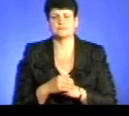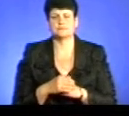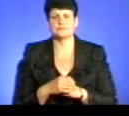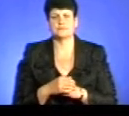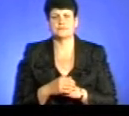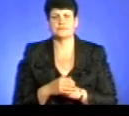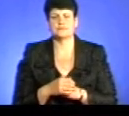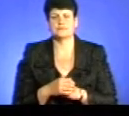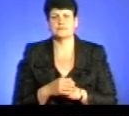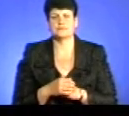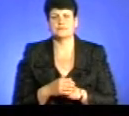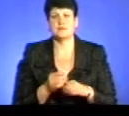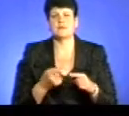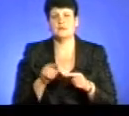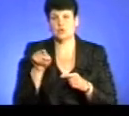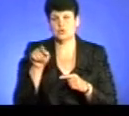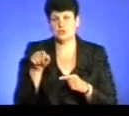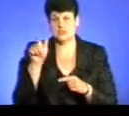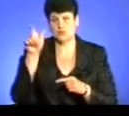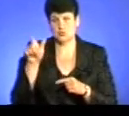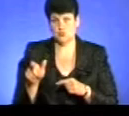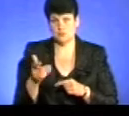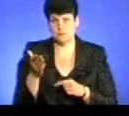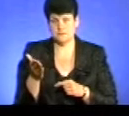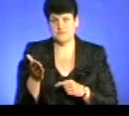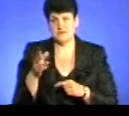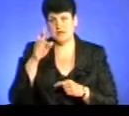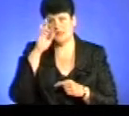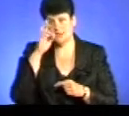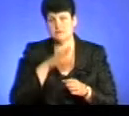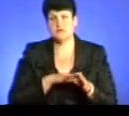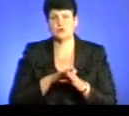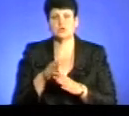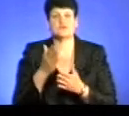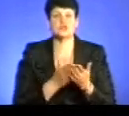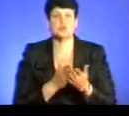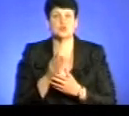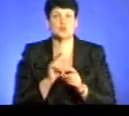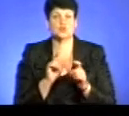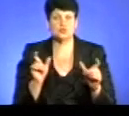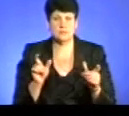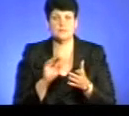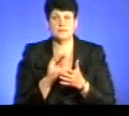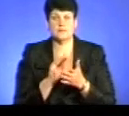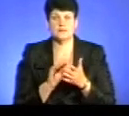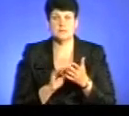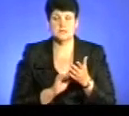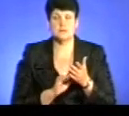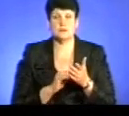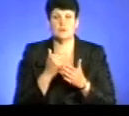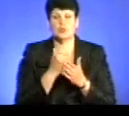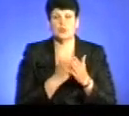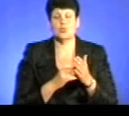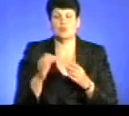покаміся. Відносно цієї особи, державна виконавча служба склала адміністративний протокол